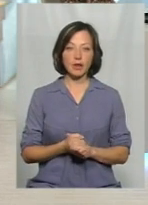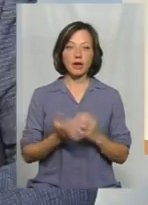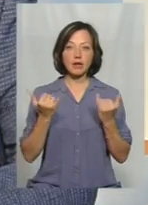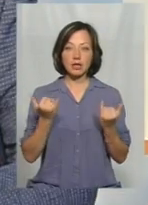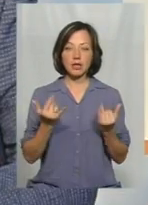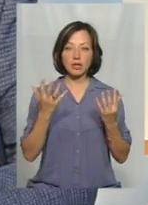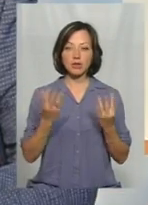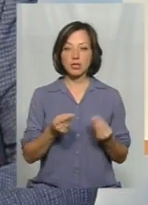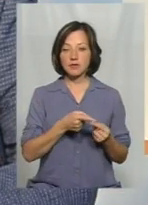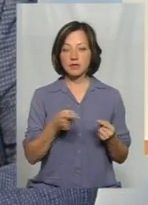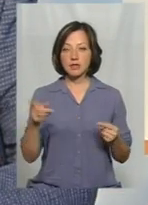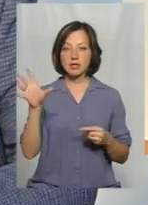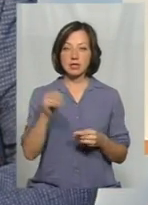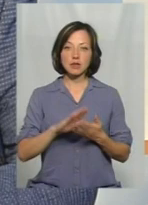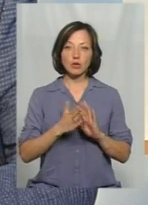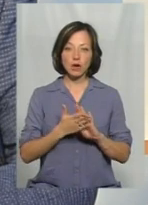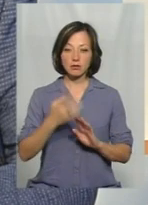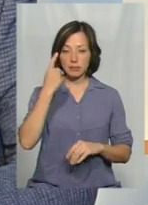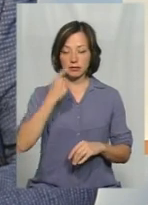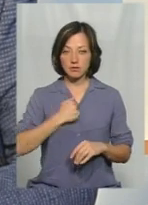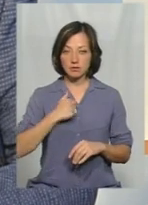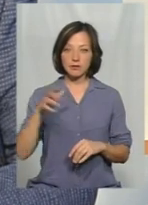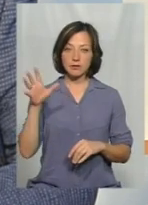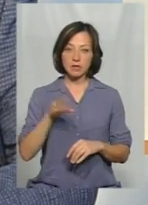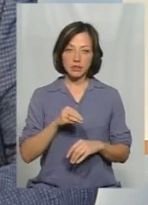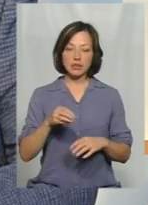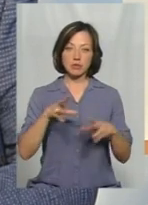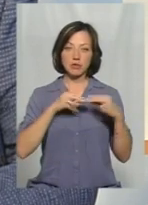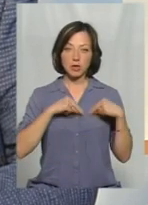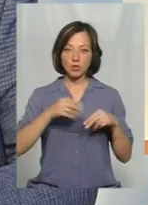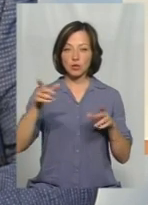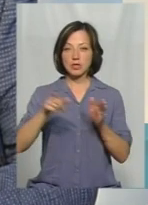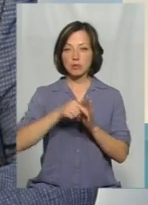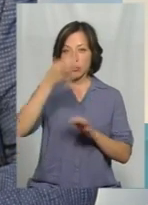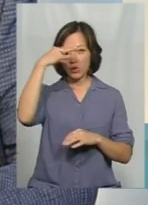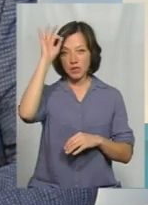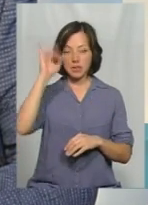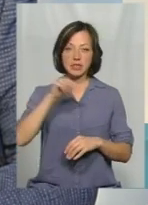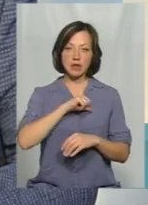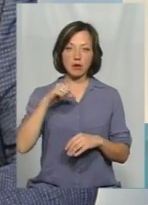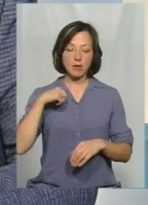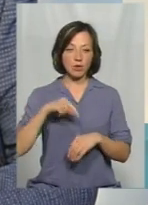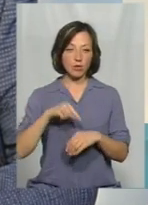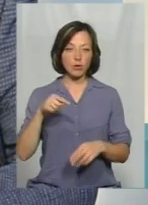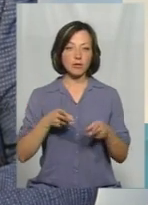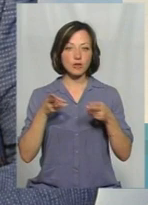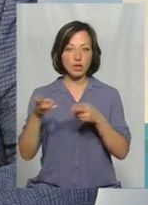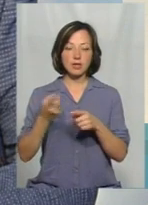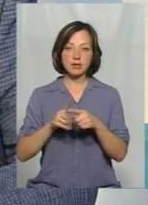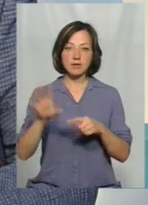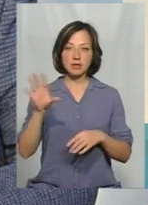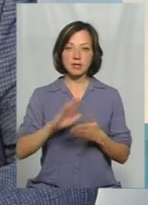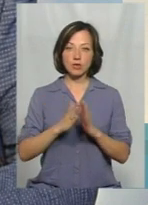даний час всі ситуації, які до нас надходять, ми співпрацюємо і з поліцією, і самі реагуємо, ми виїжджаємо на всі ці